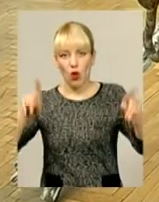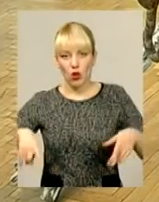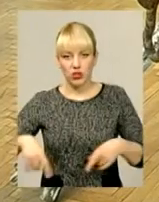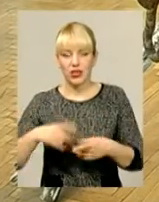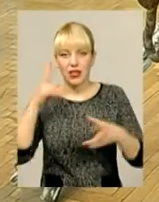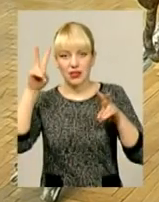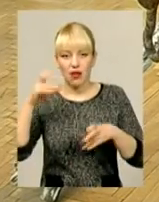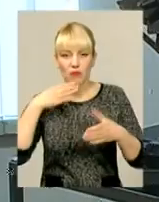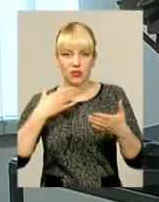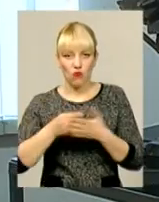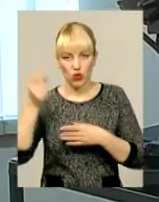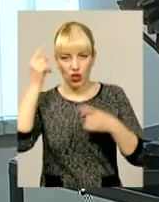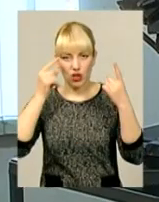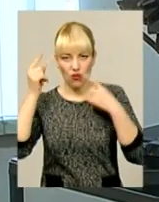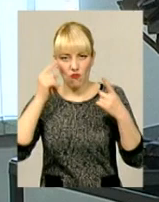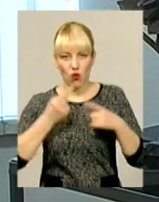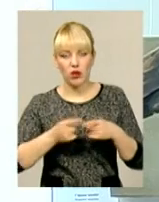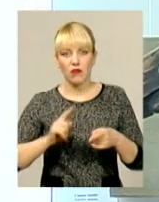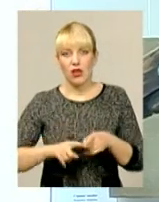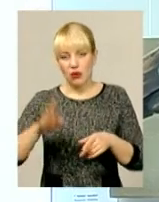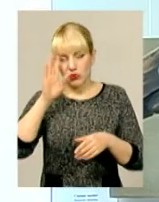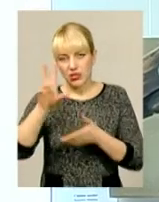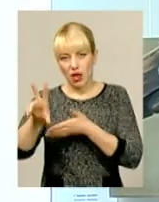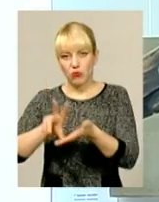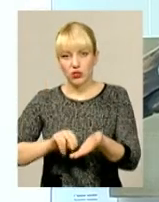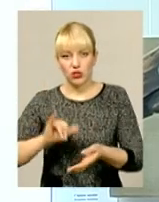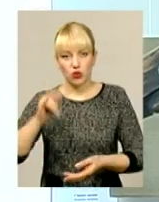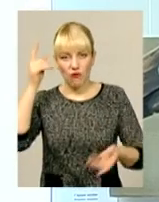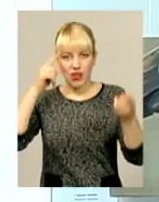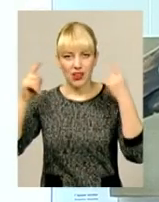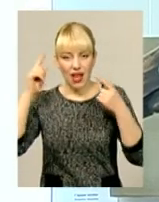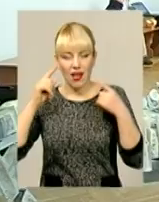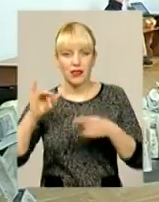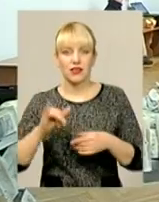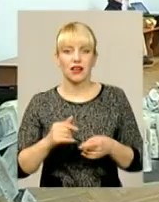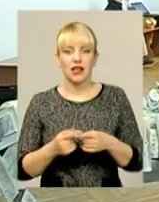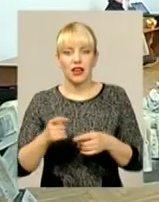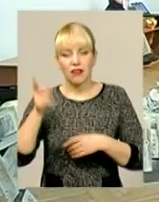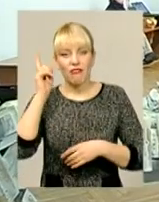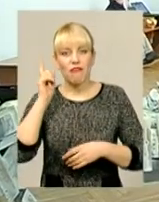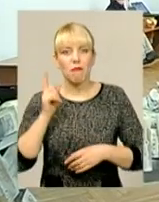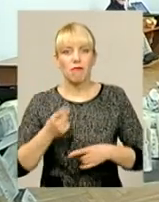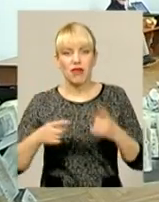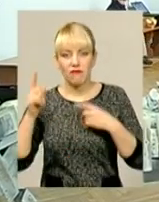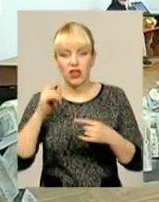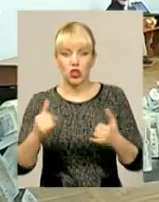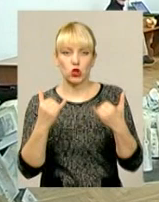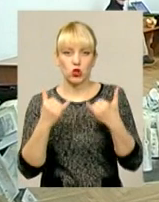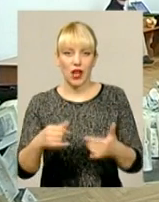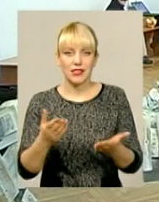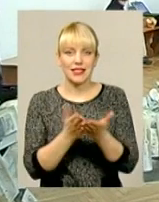своїх творів Сергій Школяр запозичує в легендах і міфах, а також у сучасній абсурдистській літературі,